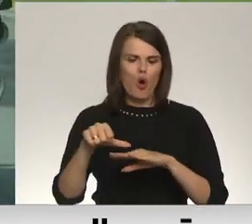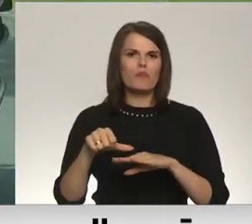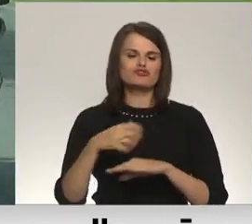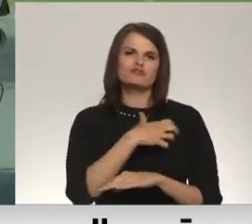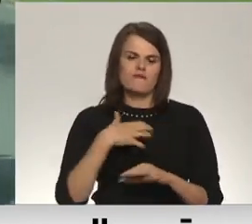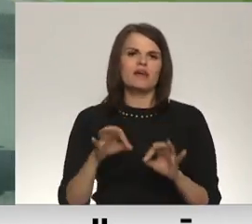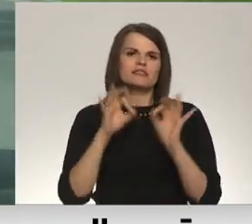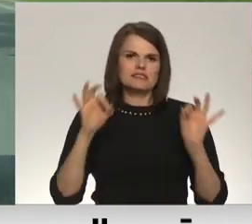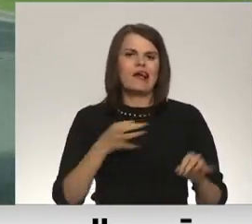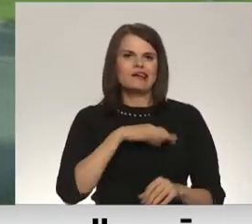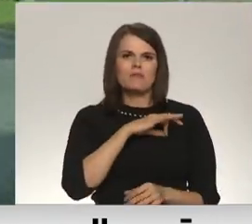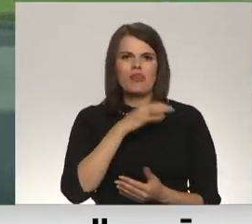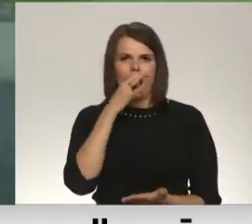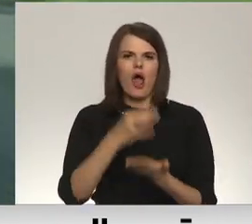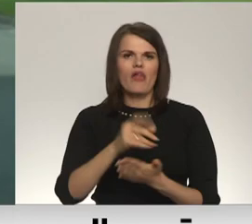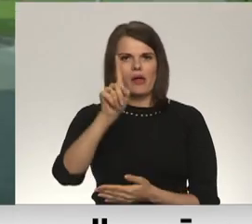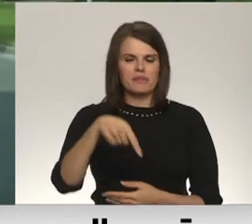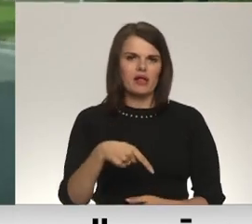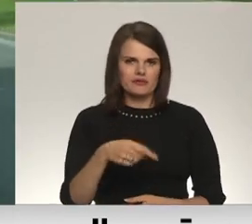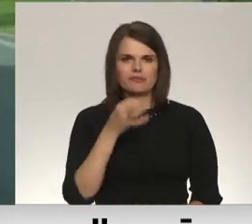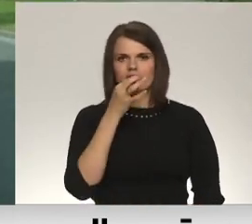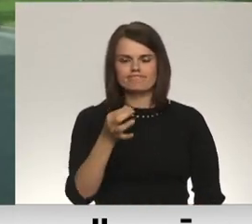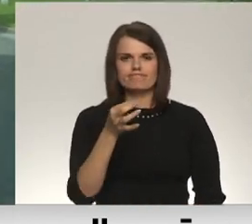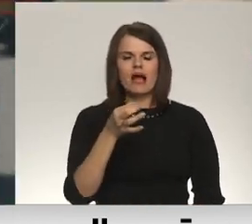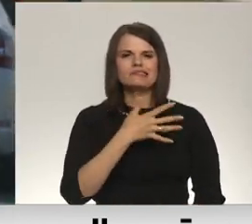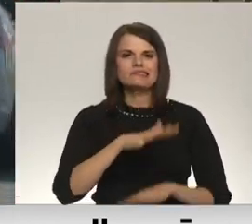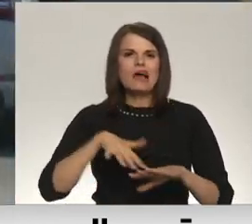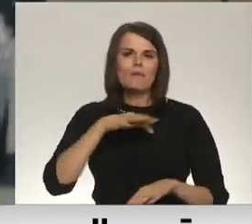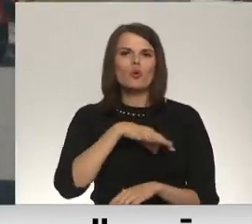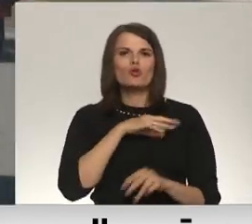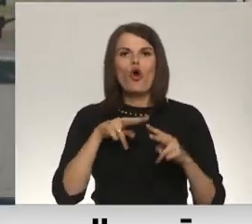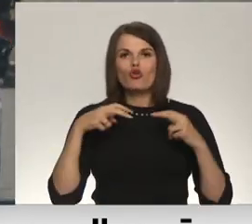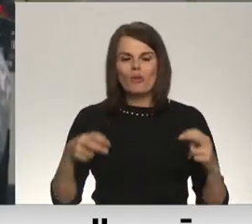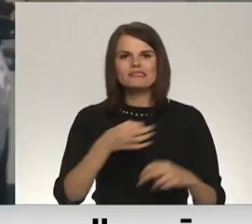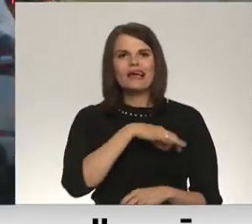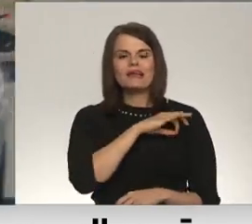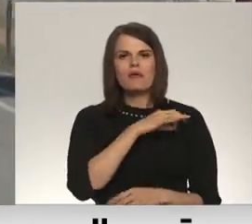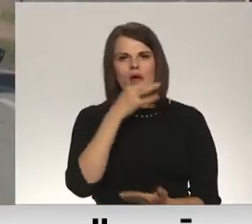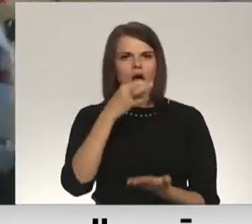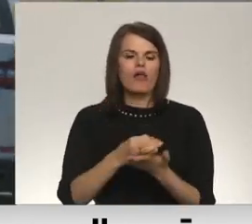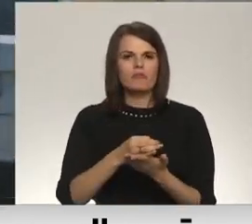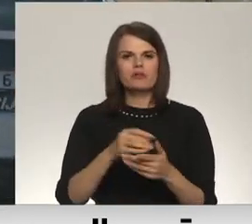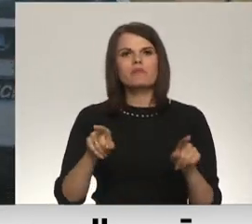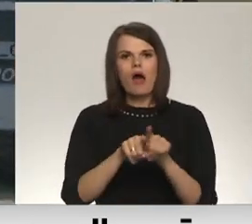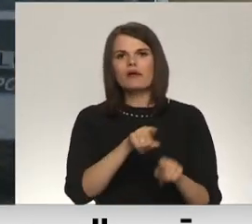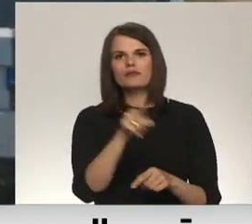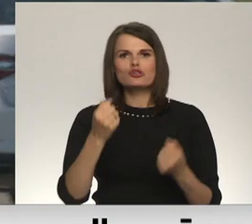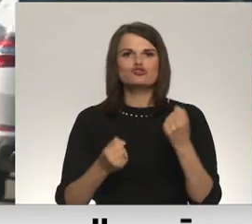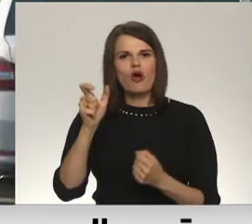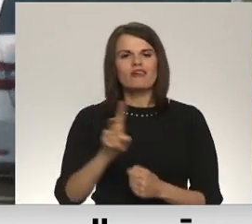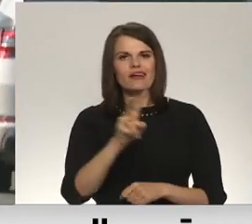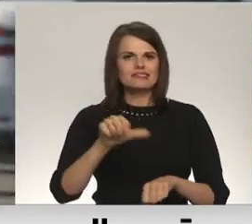jāiestājis krimināla atbildībai, uzskatās Sājumas jurdiskajā komisijā. Krimināla atbildība varētu būt piemērojama arī vadītājiem, kuri ir